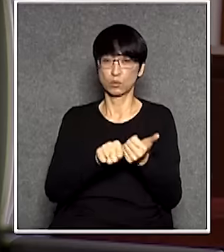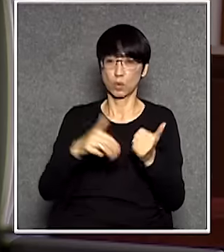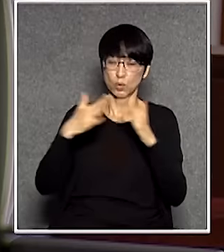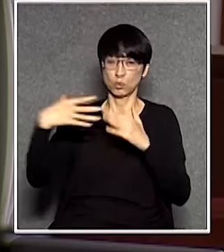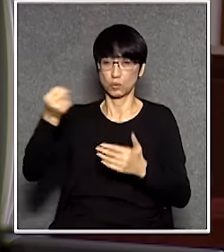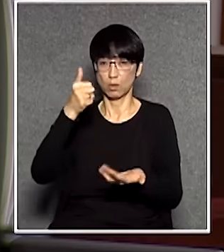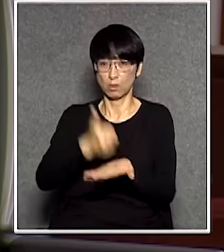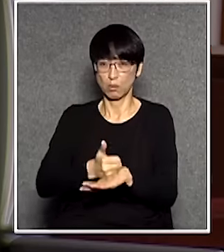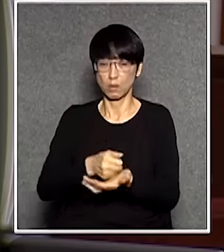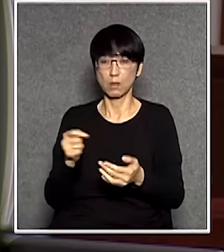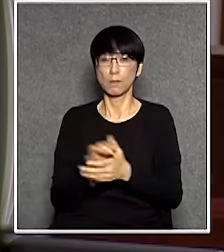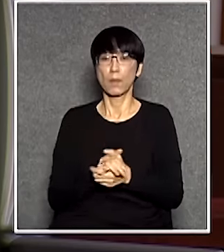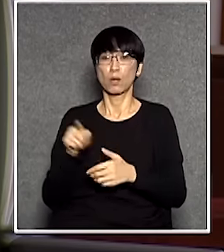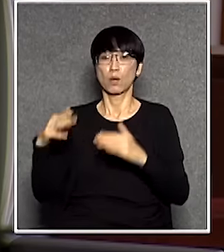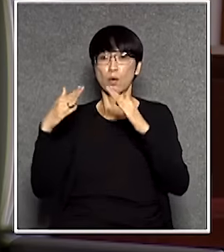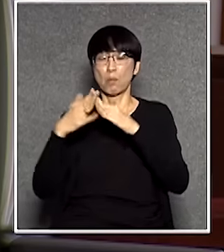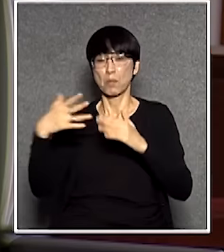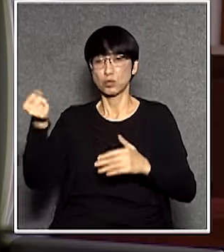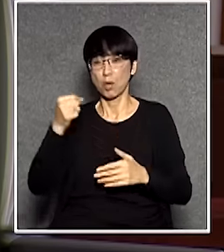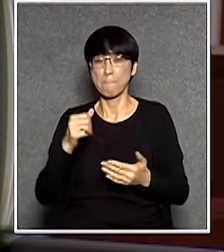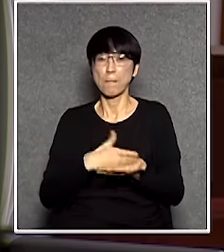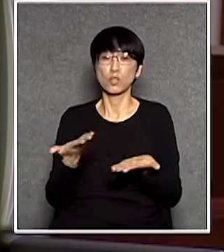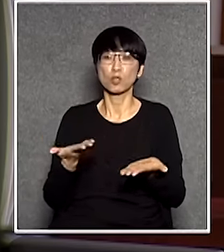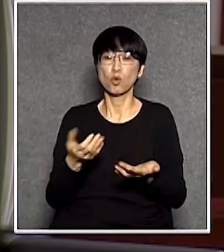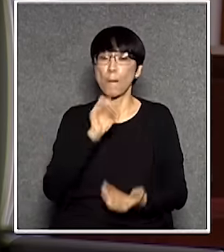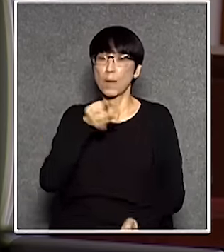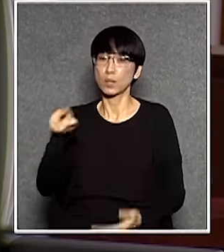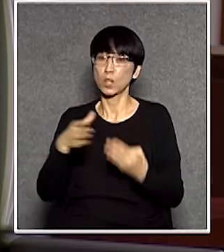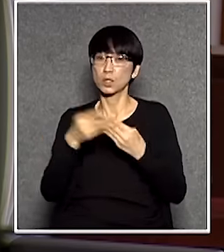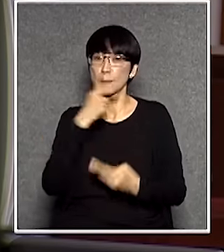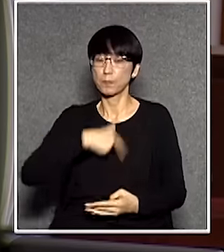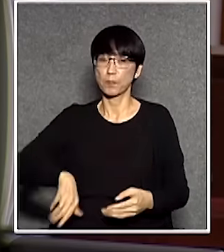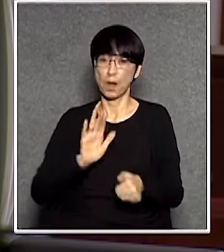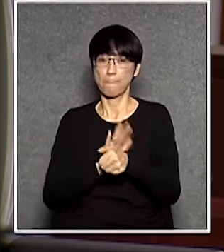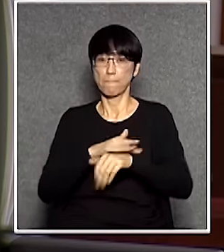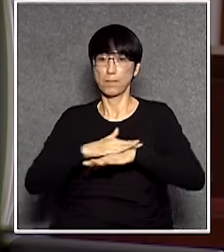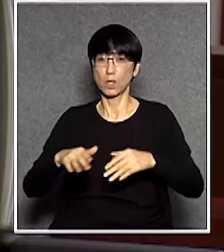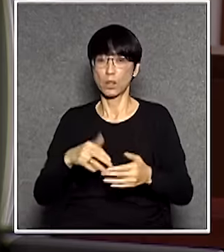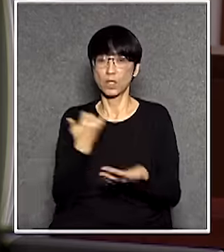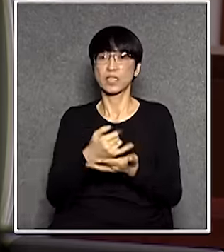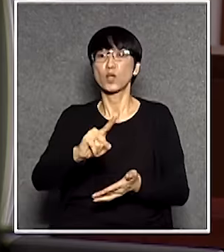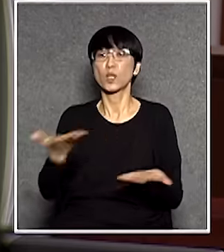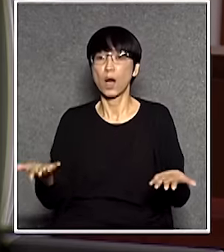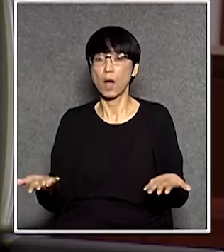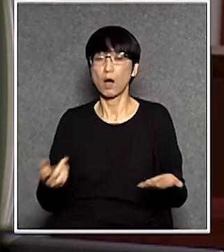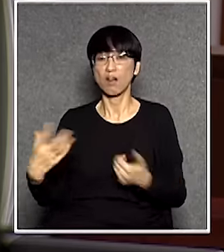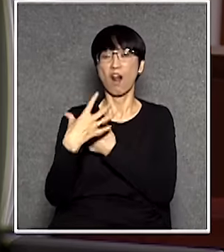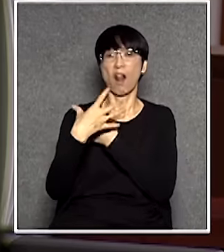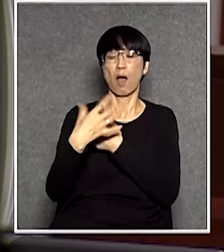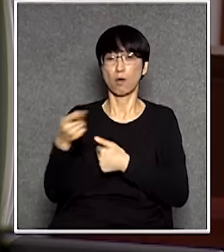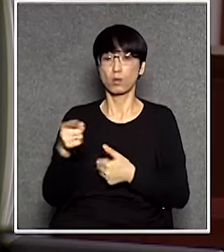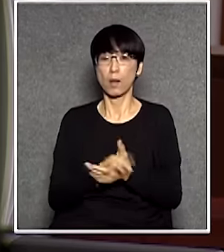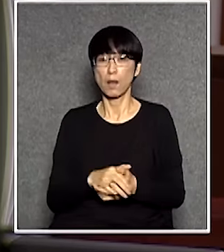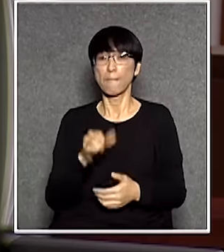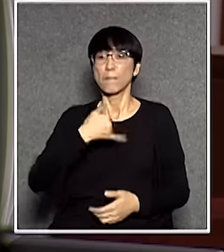這個民航處長不見人這事我說了一句我問一下葉國謙保安事務委會席死了在哪裡跟著他罵我你應該問他